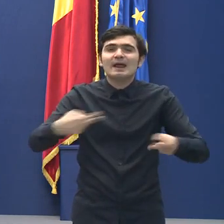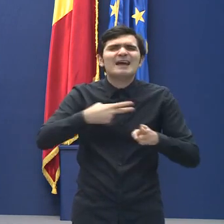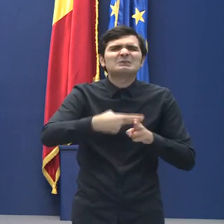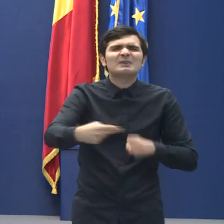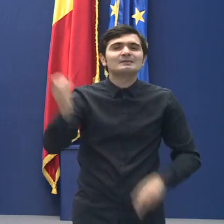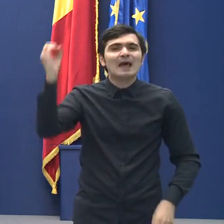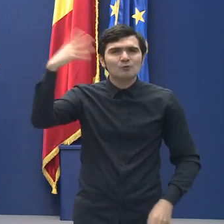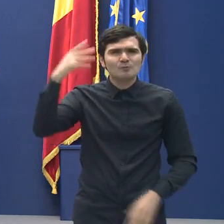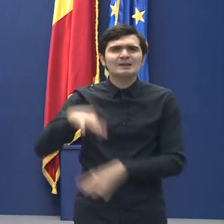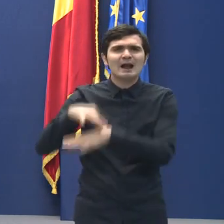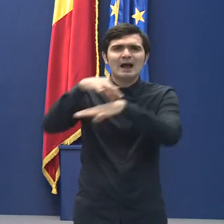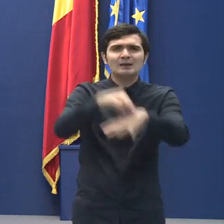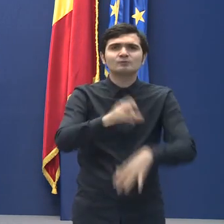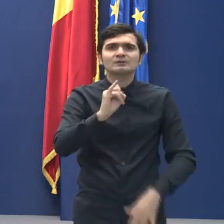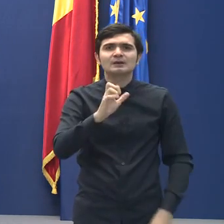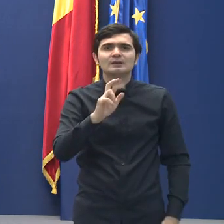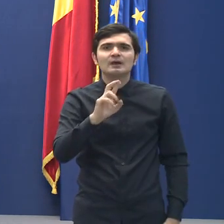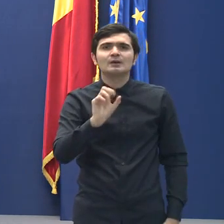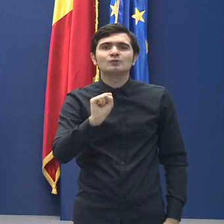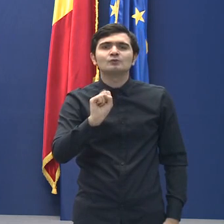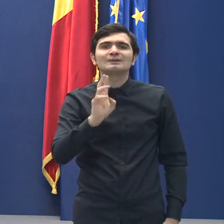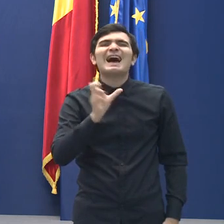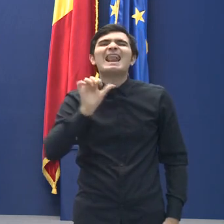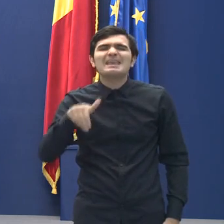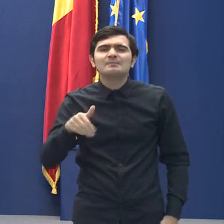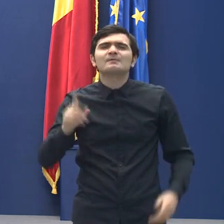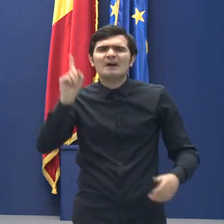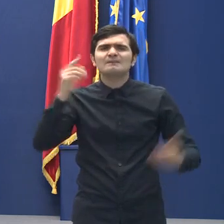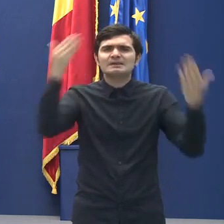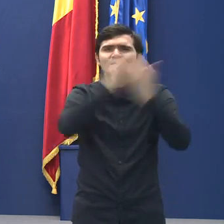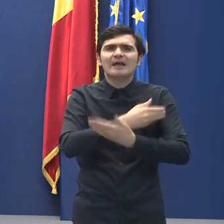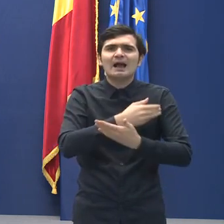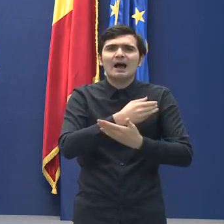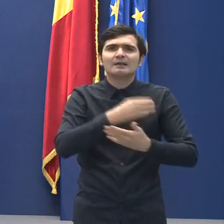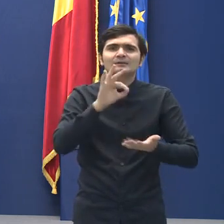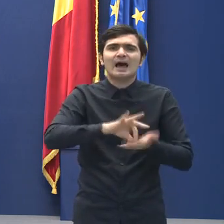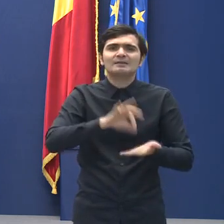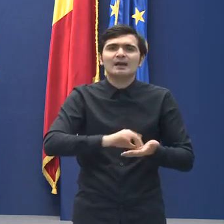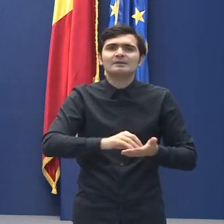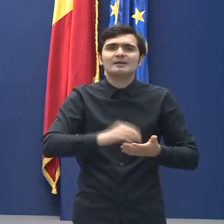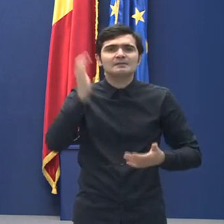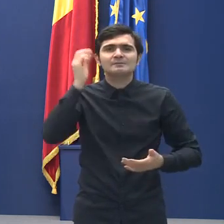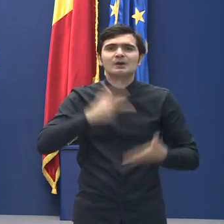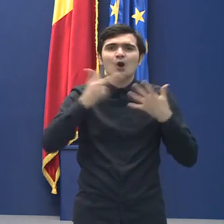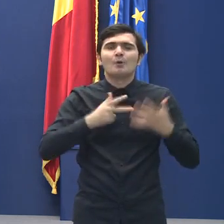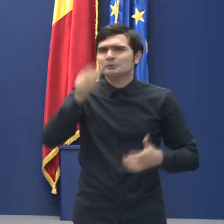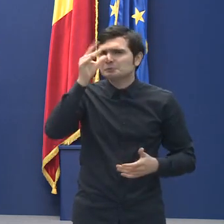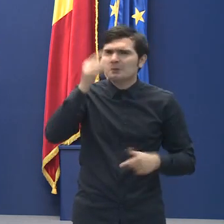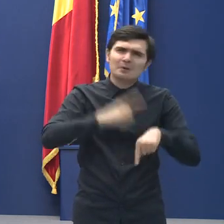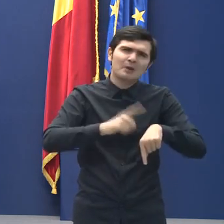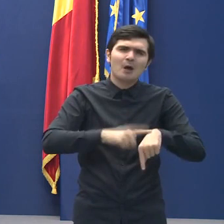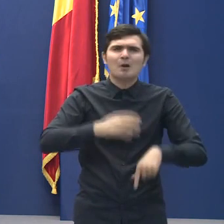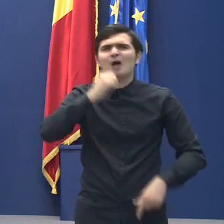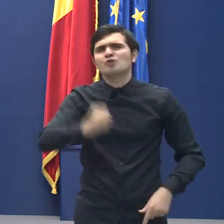aduse de la Ierusalim, în seara zilei de sâmbătă, 18 aprilie, în jurul